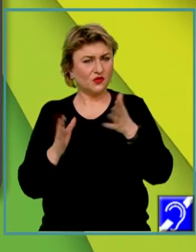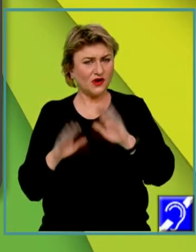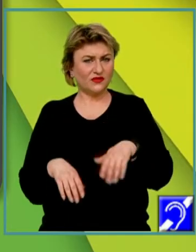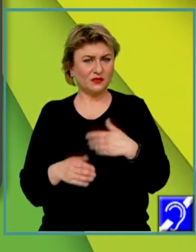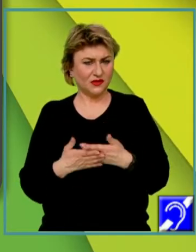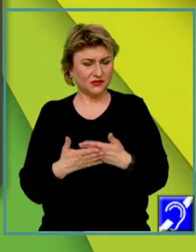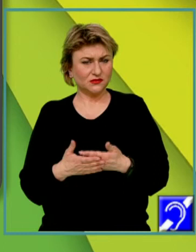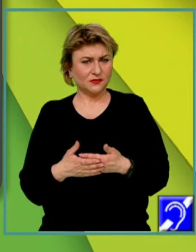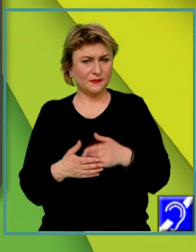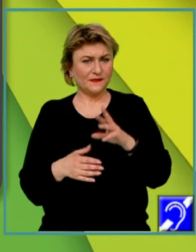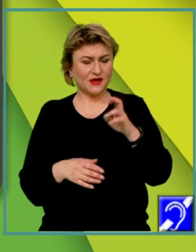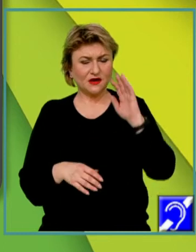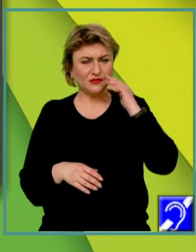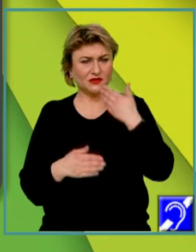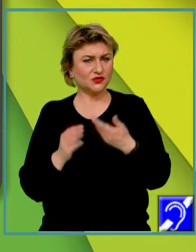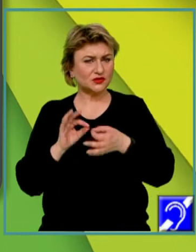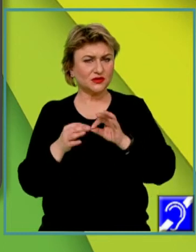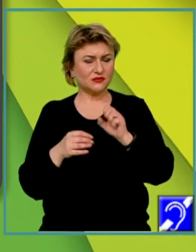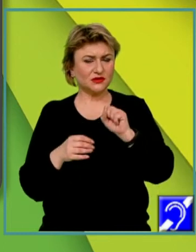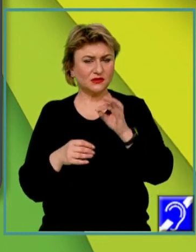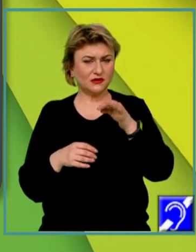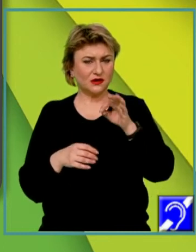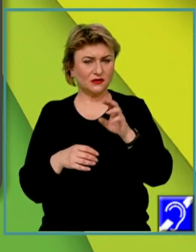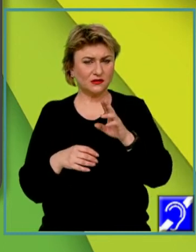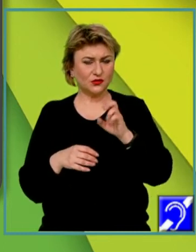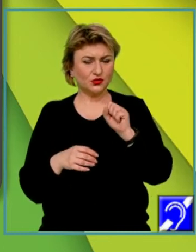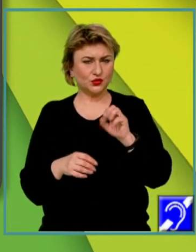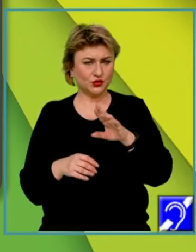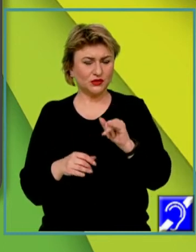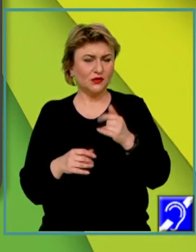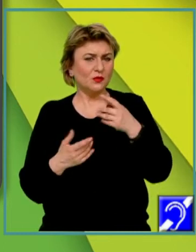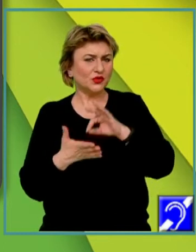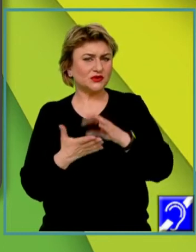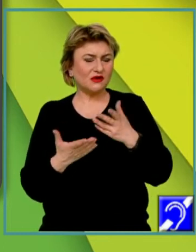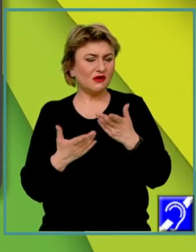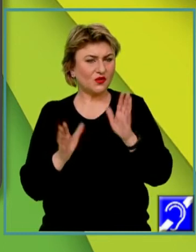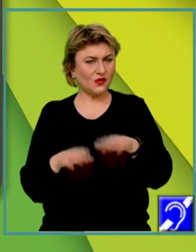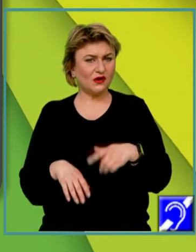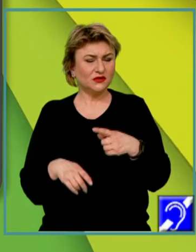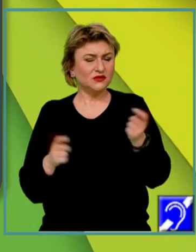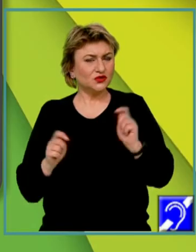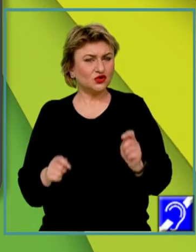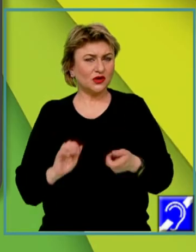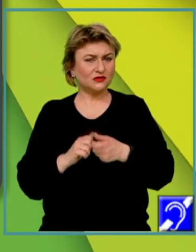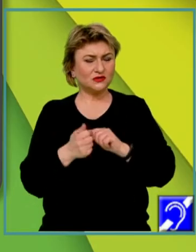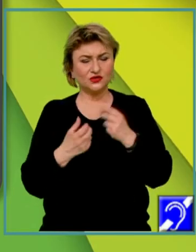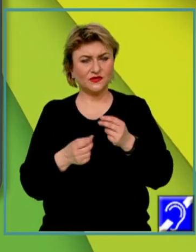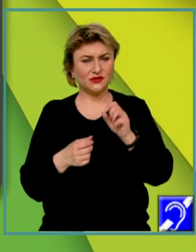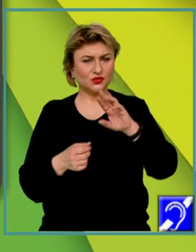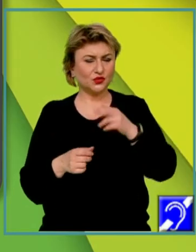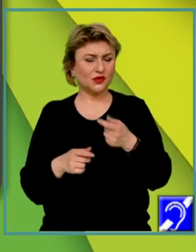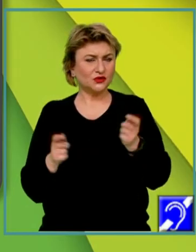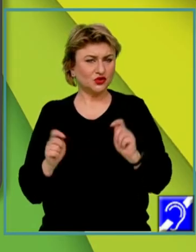acestuia. Să ne reamintim ce înseamnă statusul, poziția pe care o deține un individ la nivel social sau într-o anumită structură